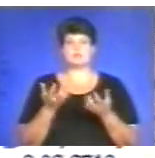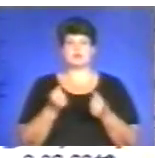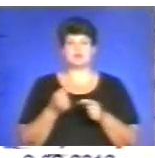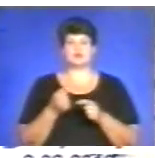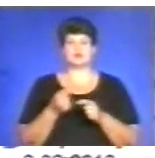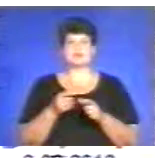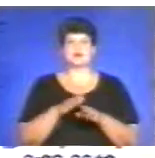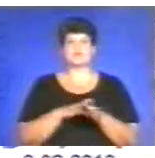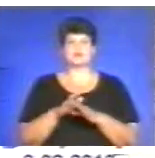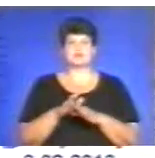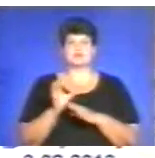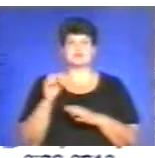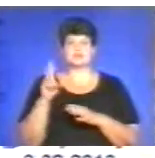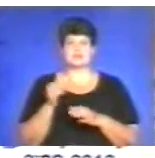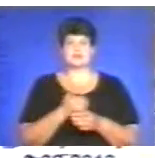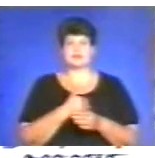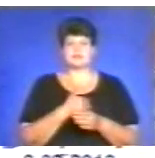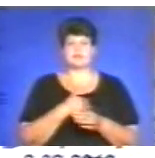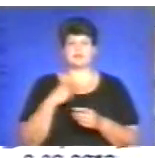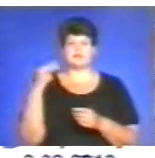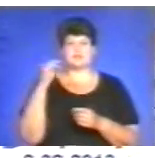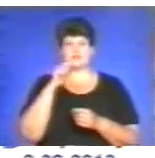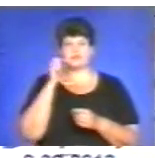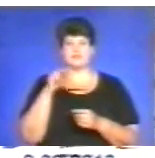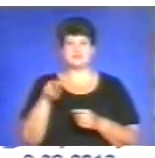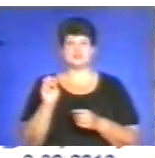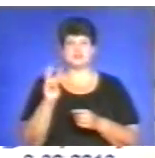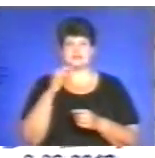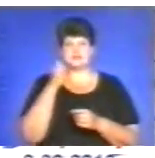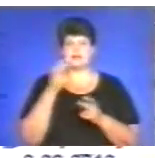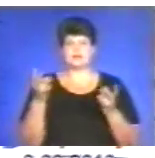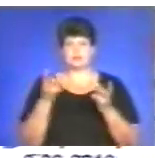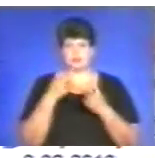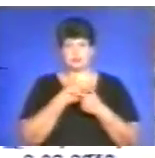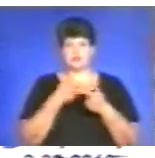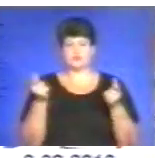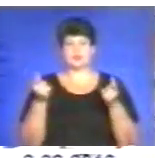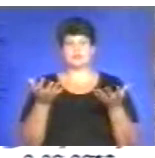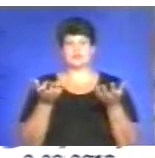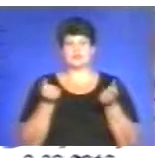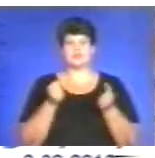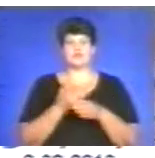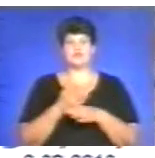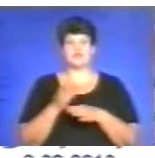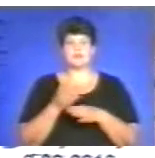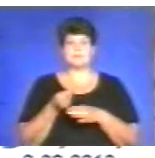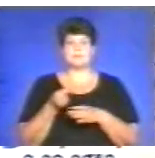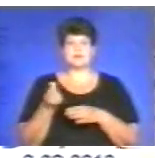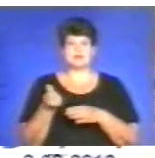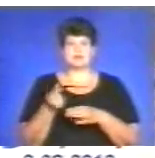знову ж таки на виконання соціальних ініціатив президента на 2013 рік, необхідно повідомити одержувачів виплати на дітей інвалідів